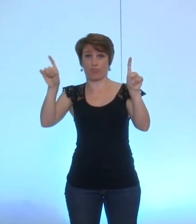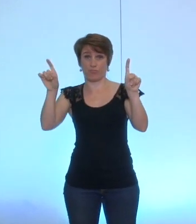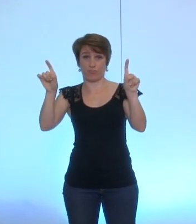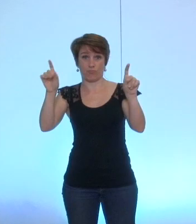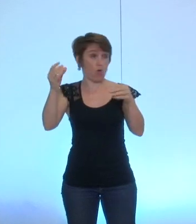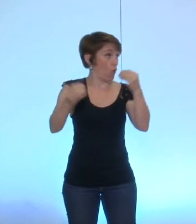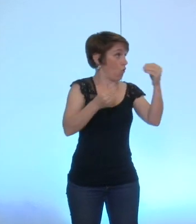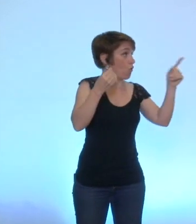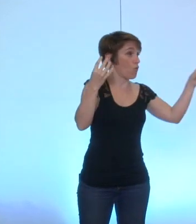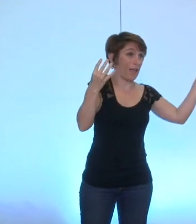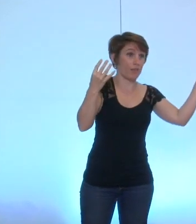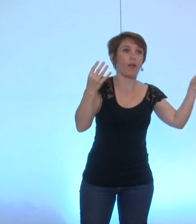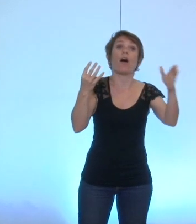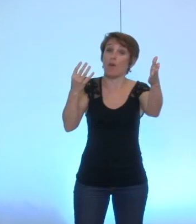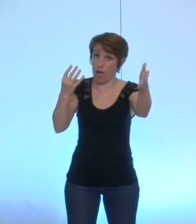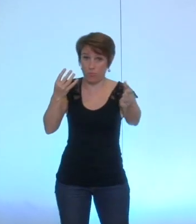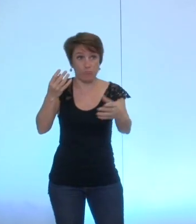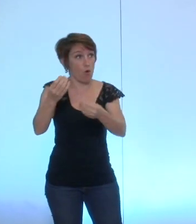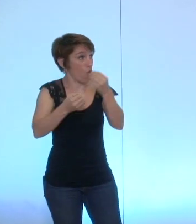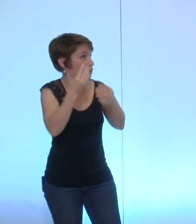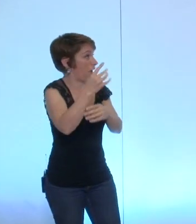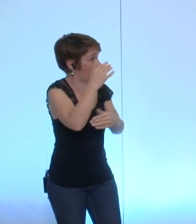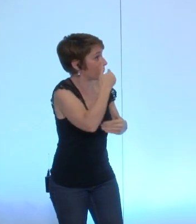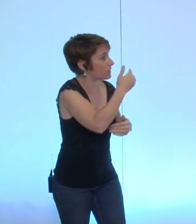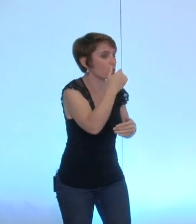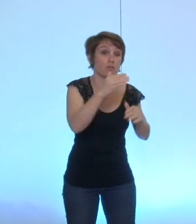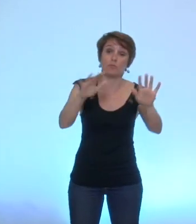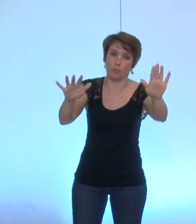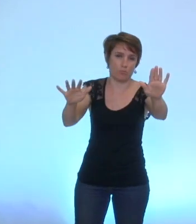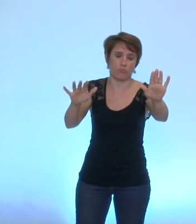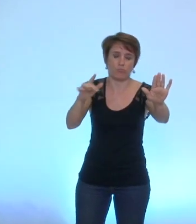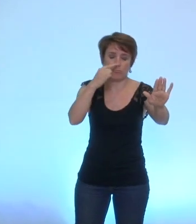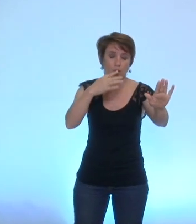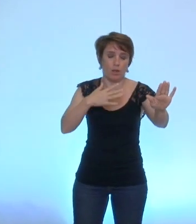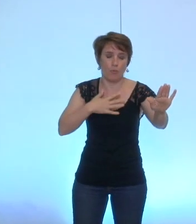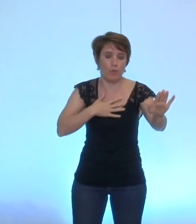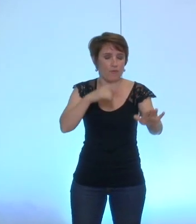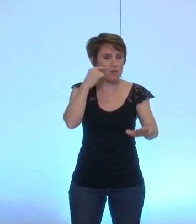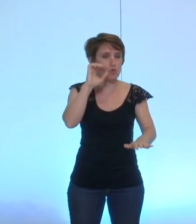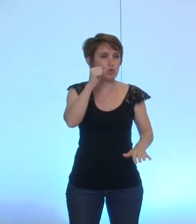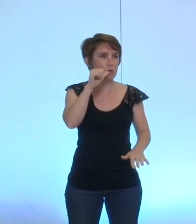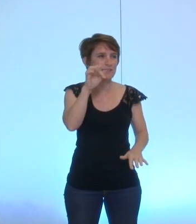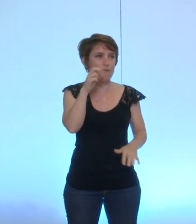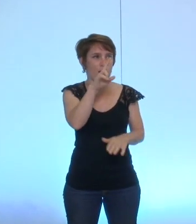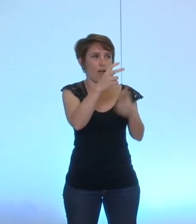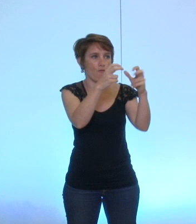ou quatre merci merci ou quatre mais je suis pas sûr que ce soit vraiment l'état d'esprit de monsieur Safar donc je pense qu peut écarter ça